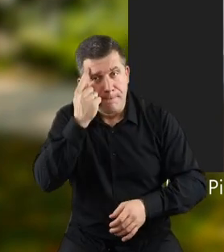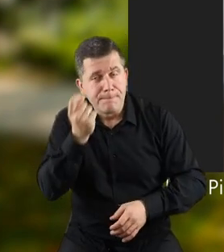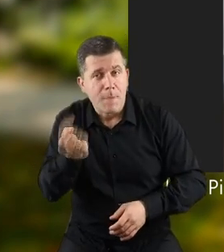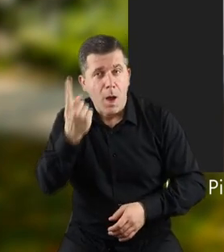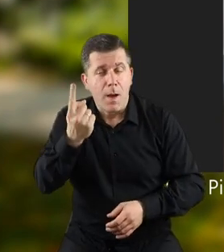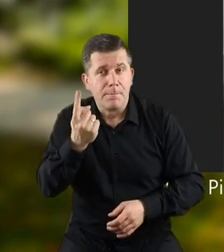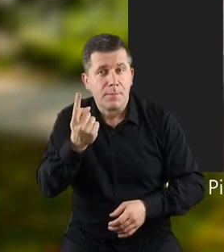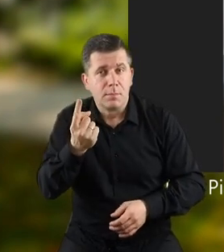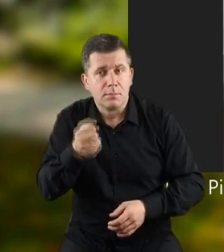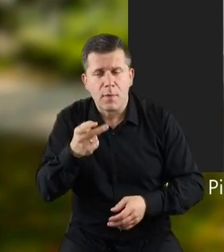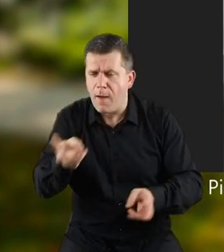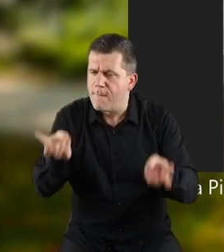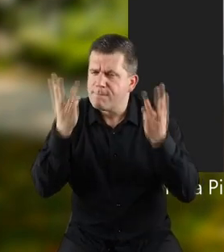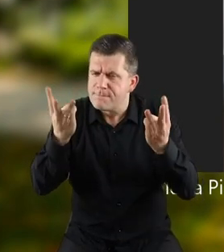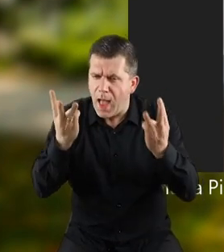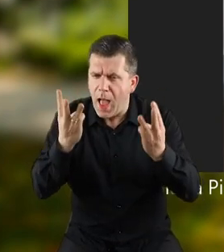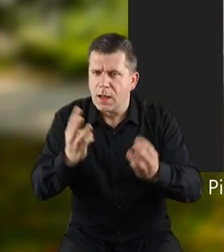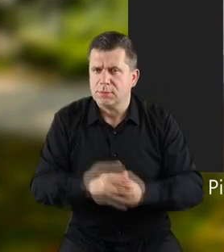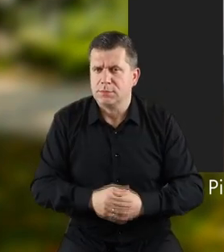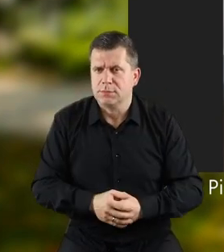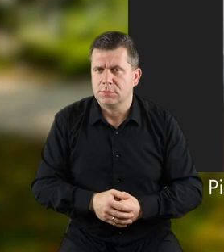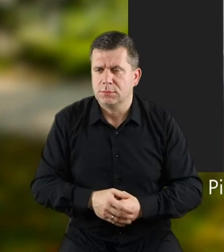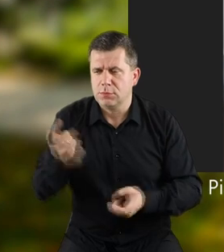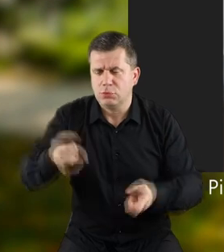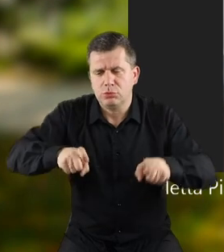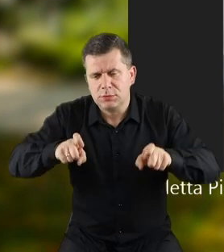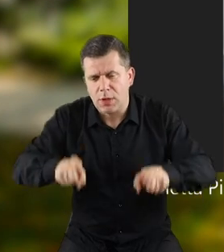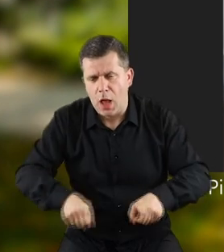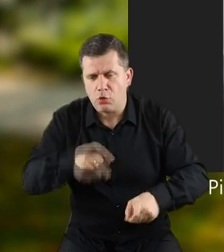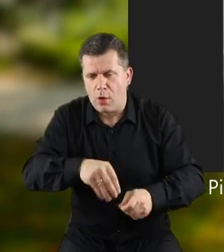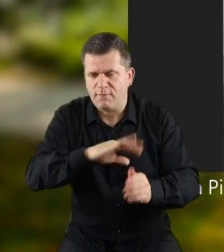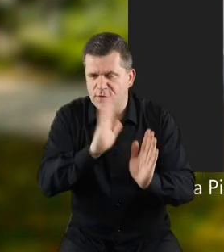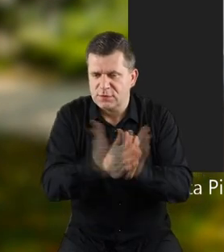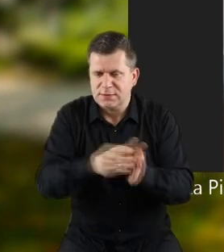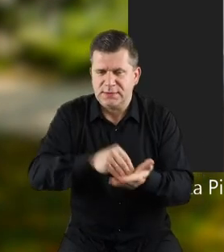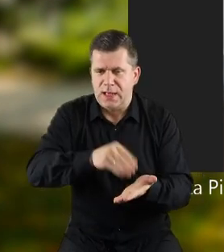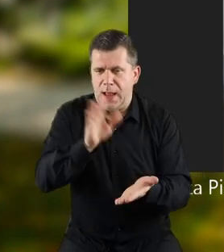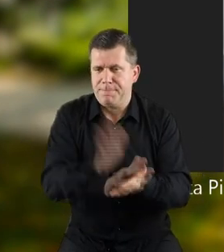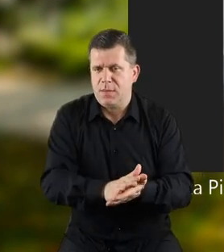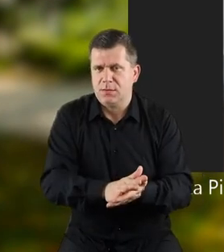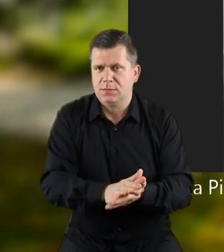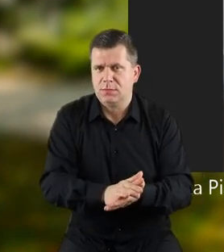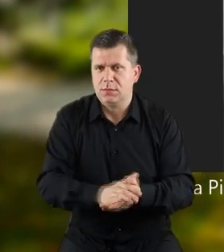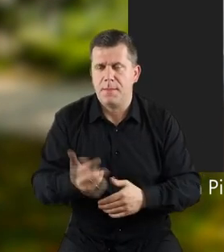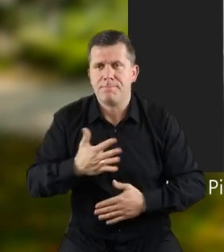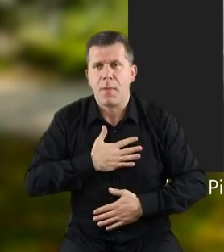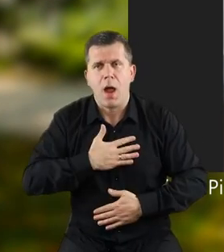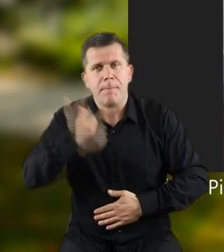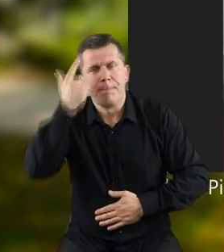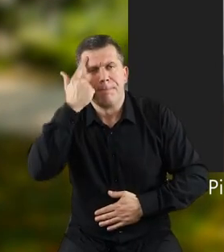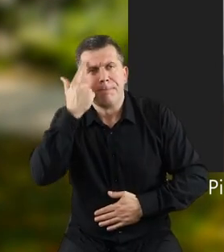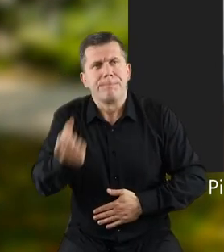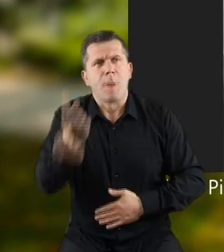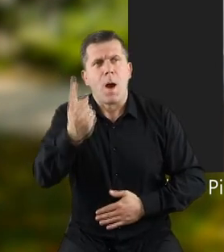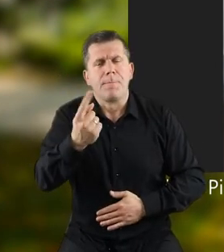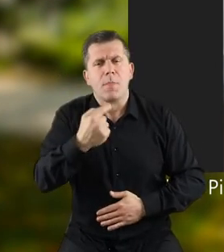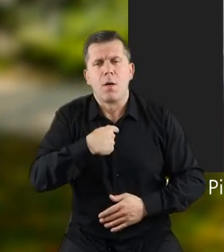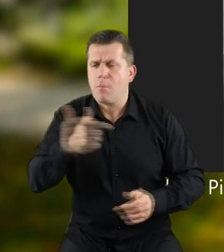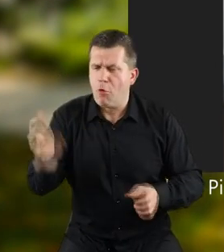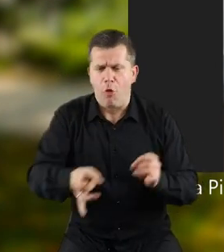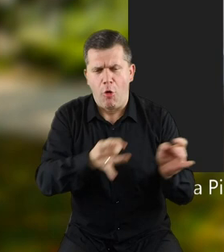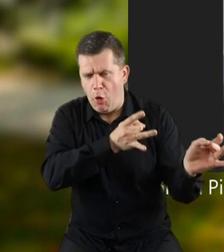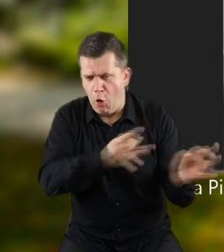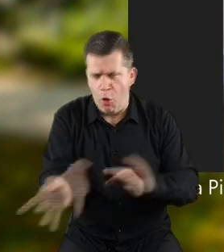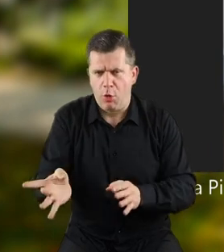dobry pomysł, to najważniejsze, żebyś usiadł i go zapisał. Czyli jak przyjdzie mi dobry pomysł do głowy,